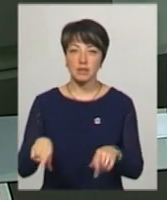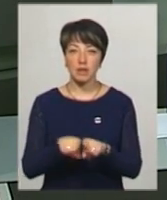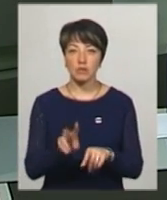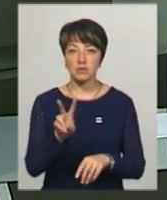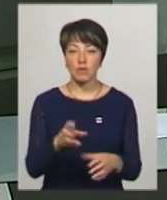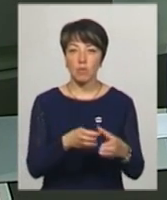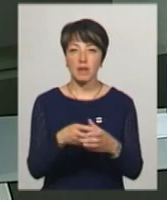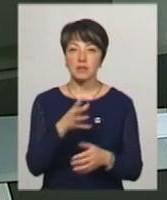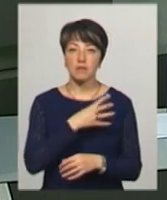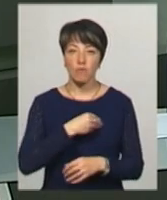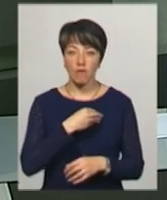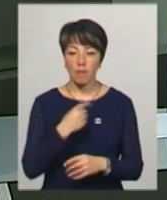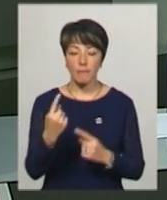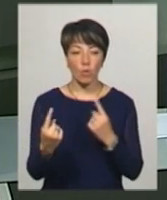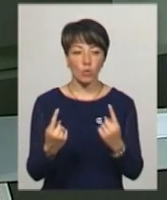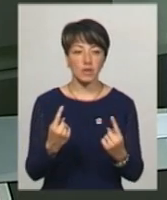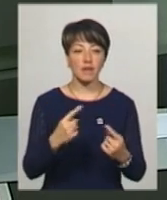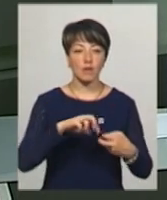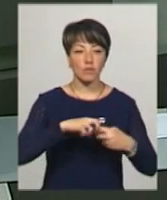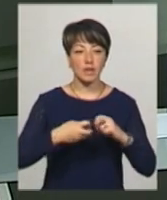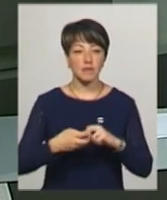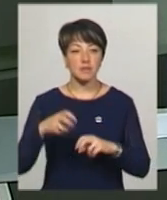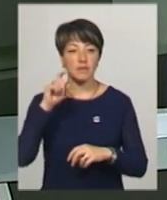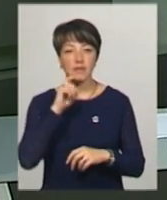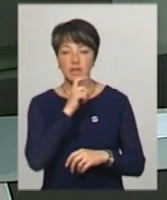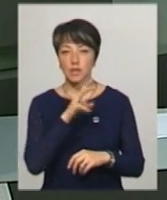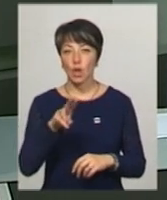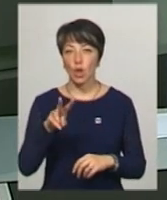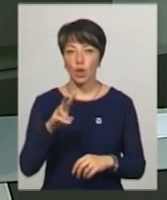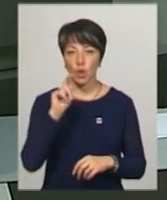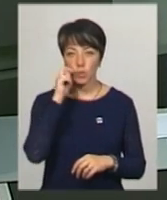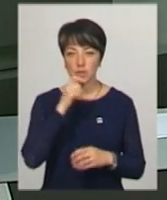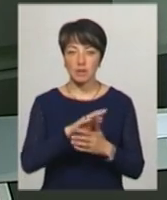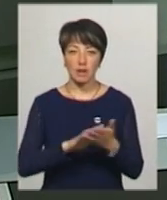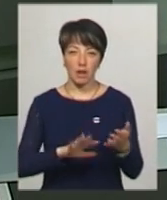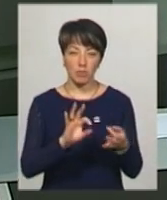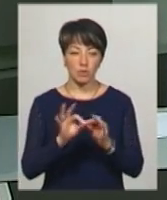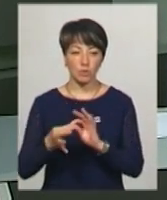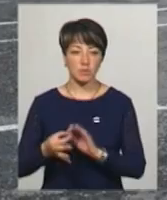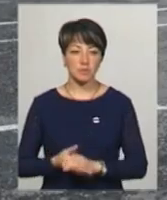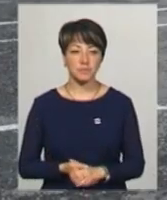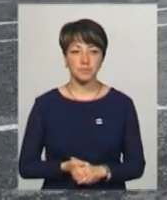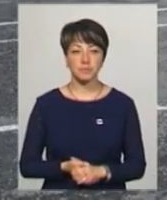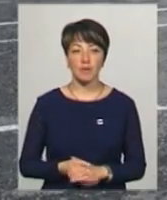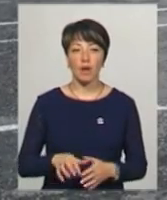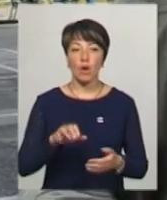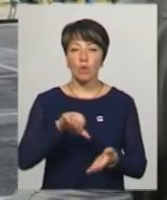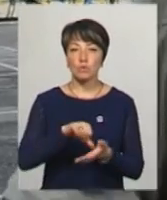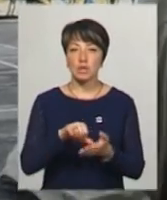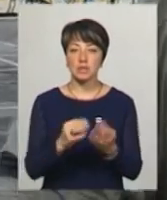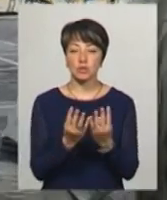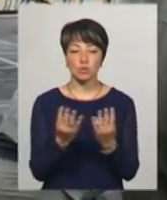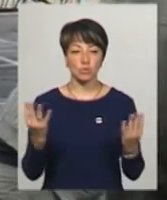дві команди зі Львова, по одній – Івано-Франківська, Вінниці та Луцька. Подробиці далі у сюжеті. Учасники шикуються.